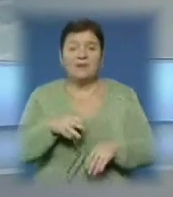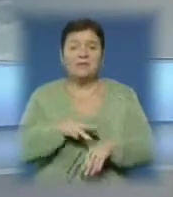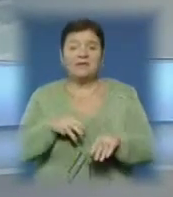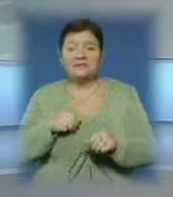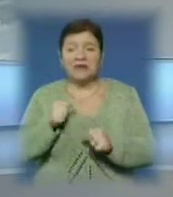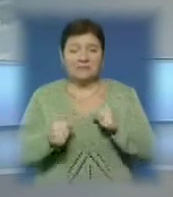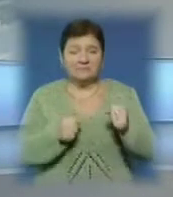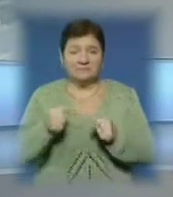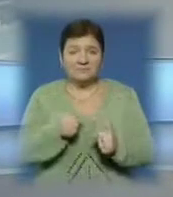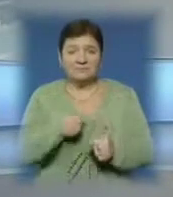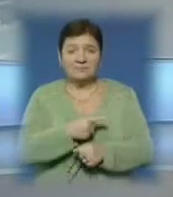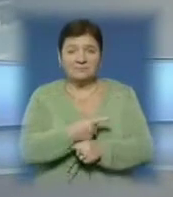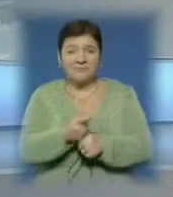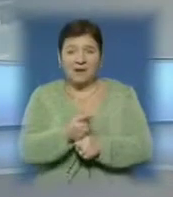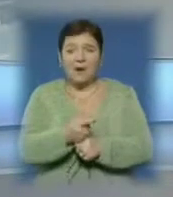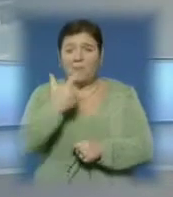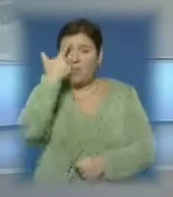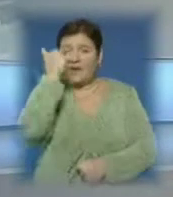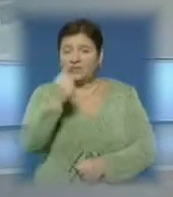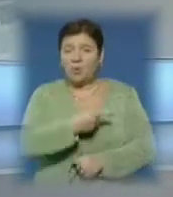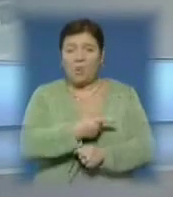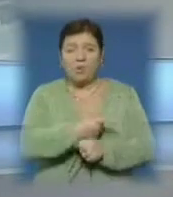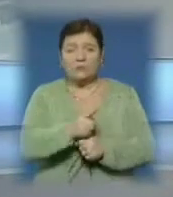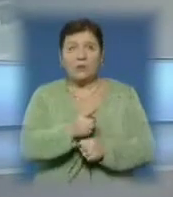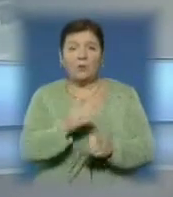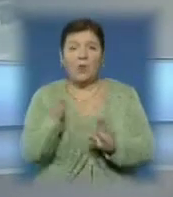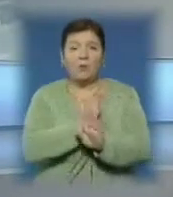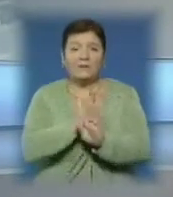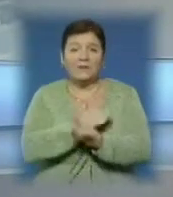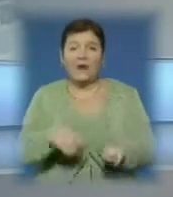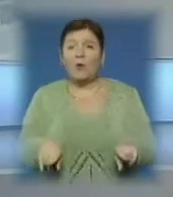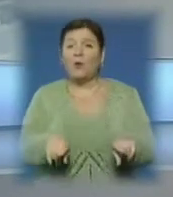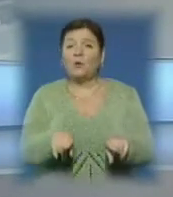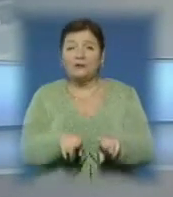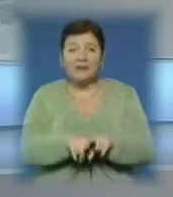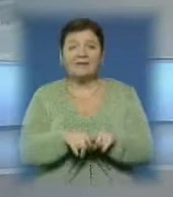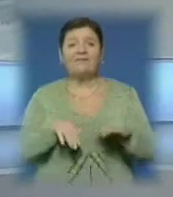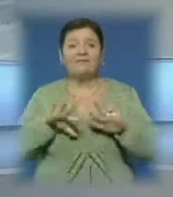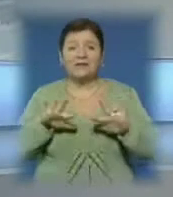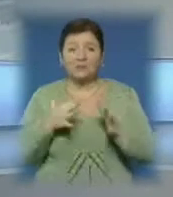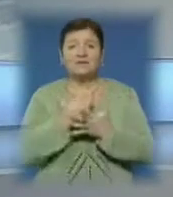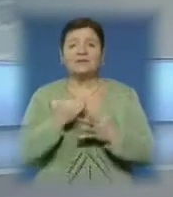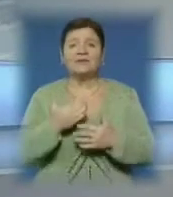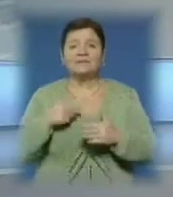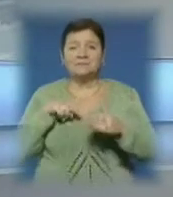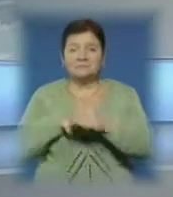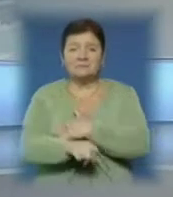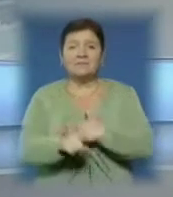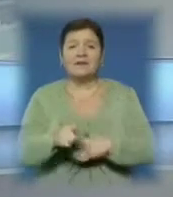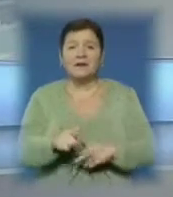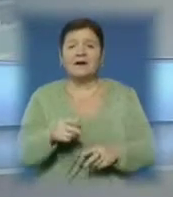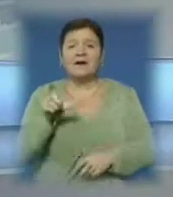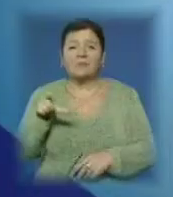застосували табельну зброю. Зробили попереджувальний постріл у повітря. Однак злоумиснику вдалося зникнути. Грабіжника